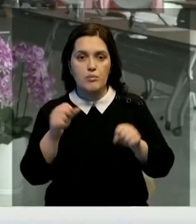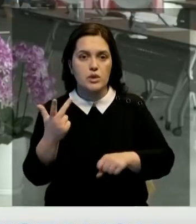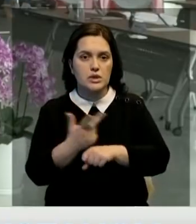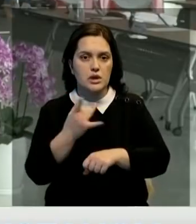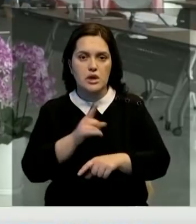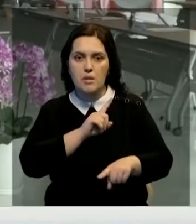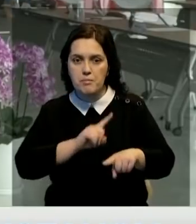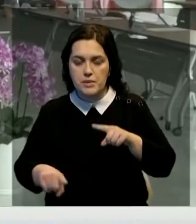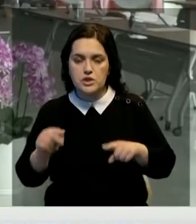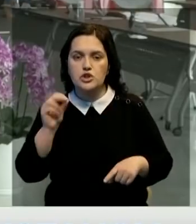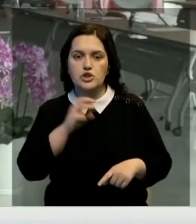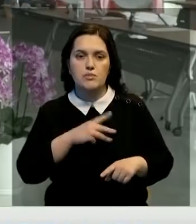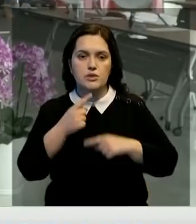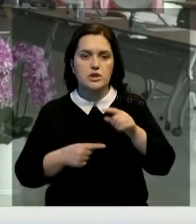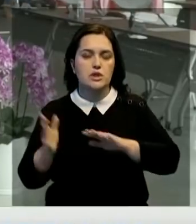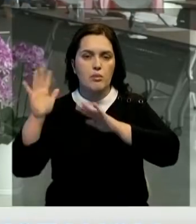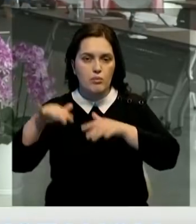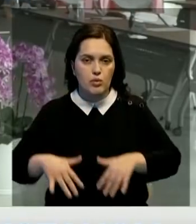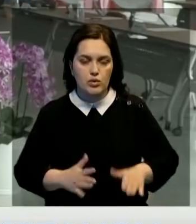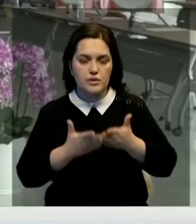раза быстрее, чем морским путем.